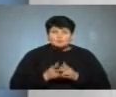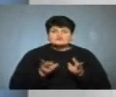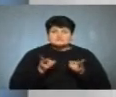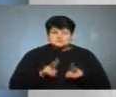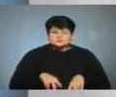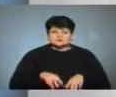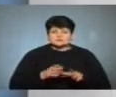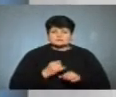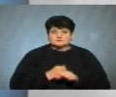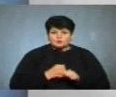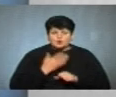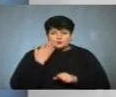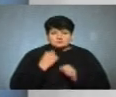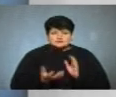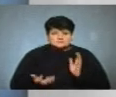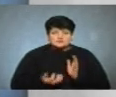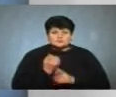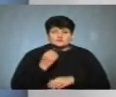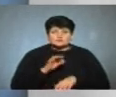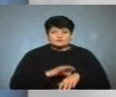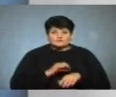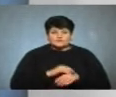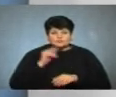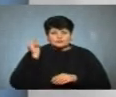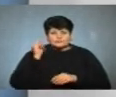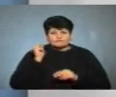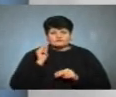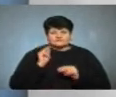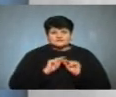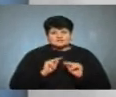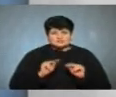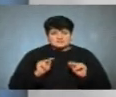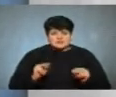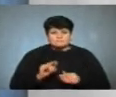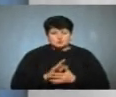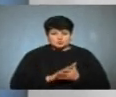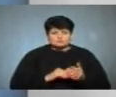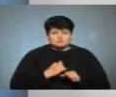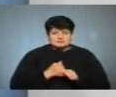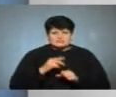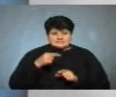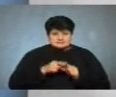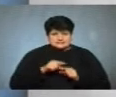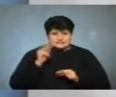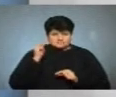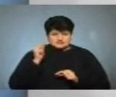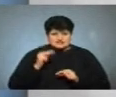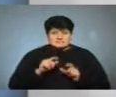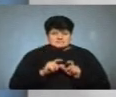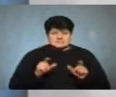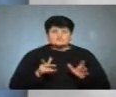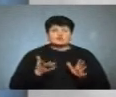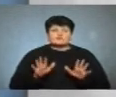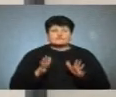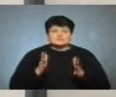Тобто, коли виявляється хворий вчитель, учні у школах, чи продовжує працювати такий навчальний заклад? У якому випадку